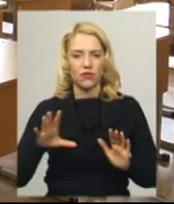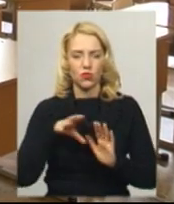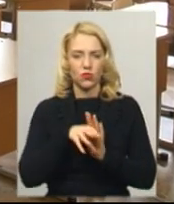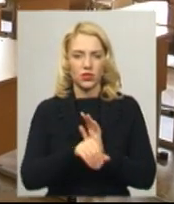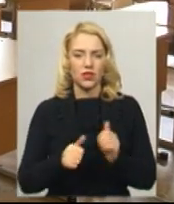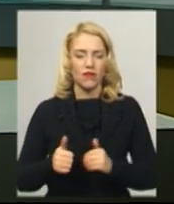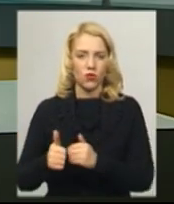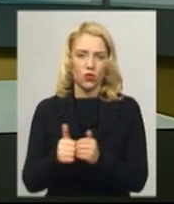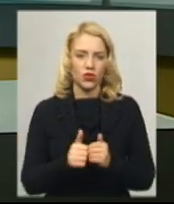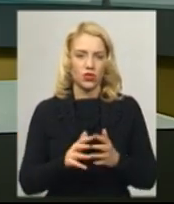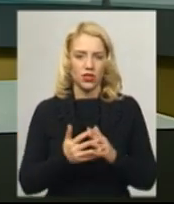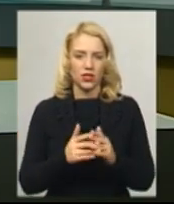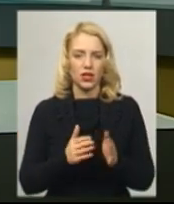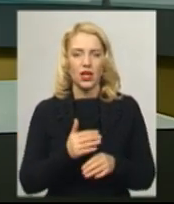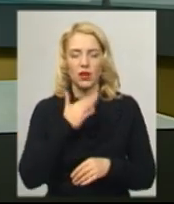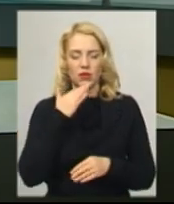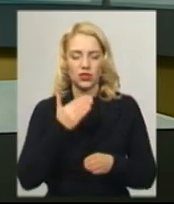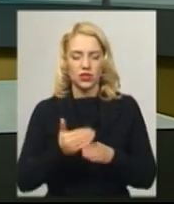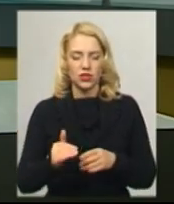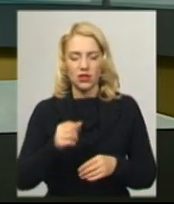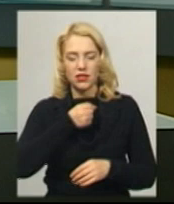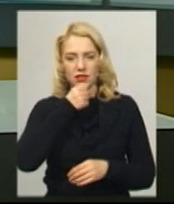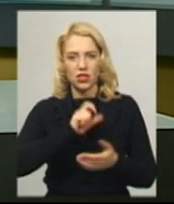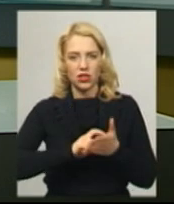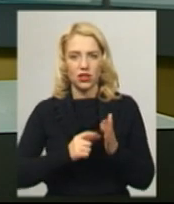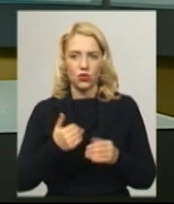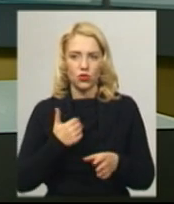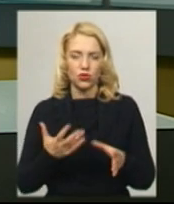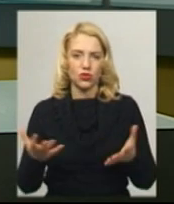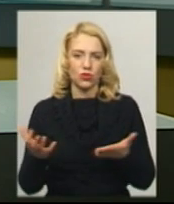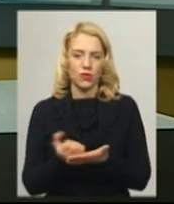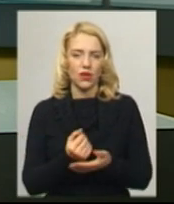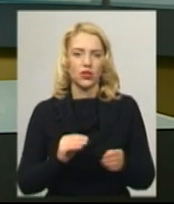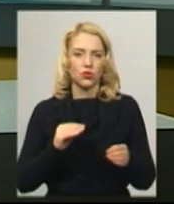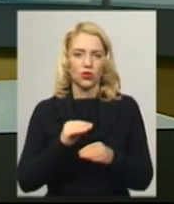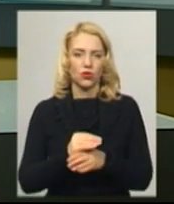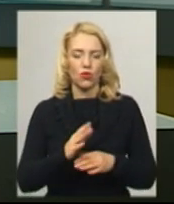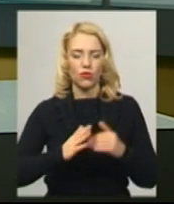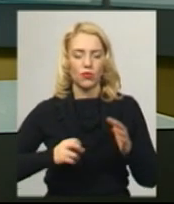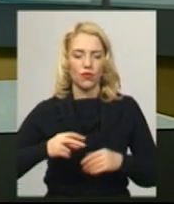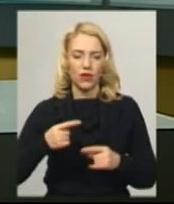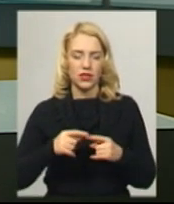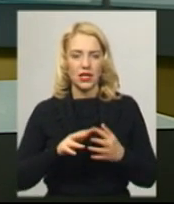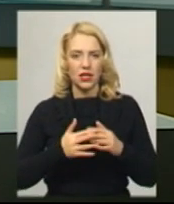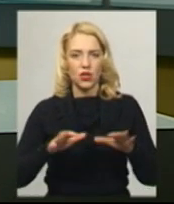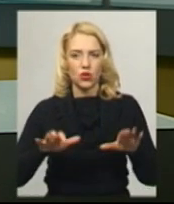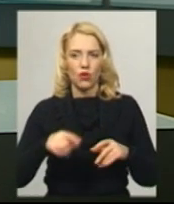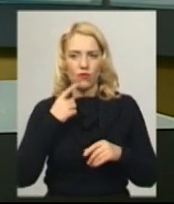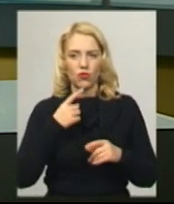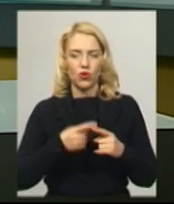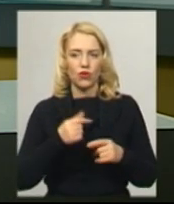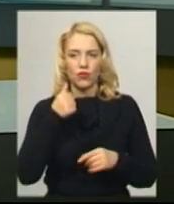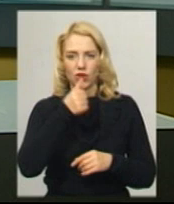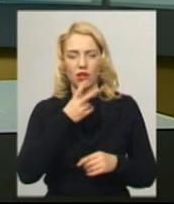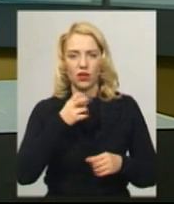навколишніх сіл. І чимала частина старшокласників хоче здобувати додаткову професію. Селищний голова Олександр Собень каже, у рік на